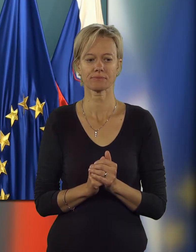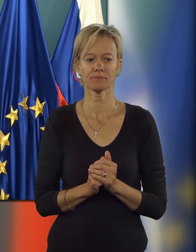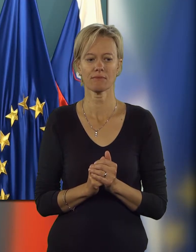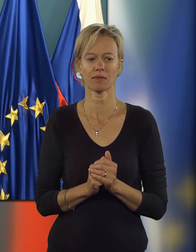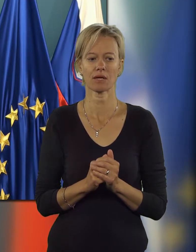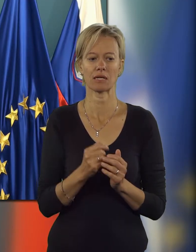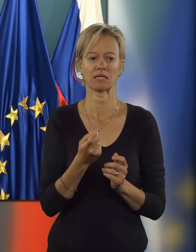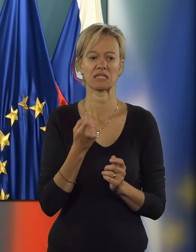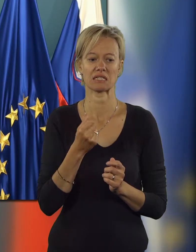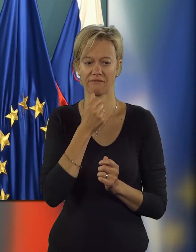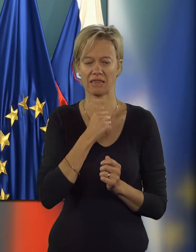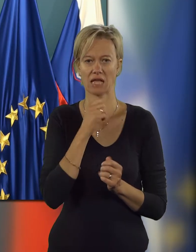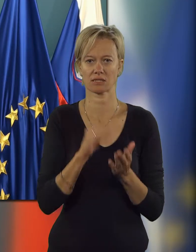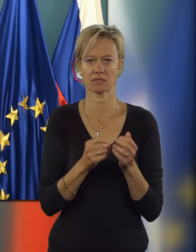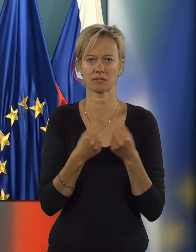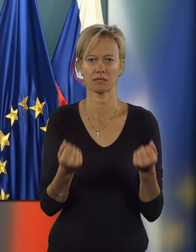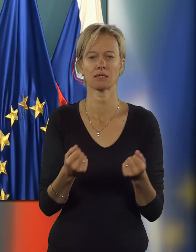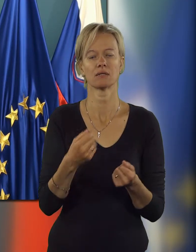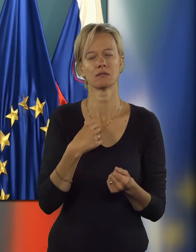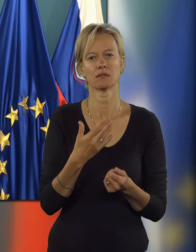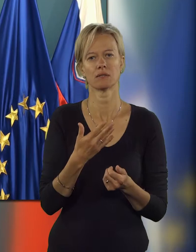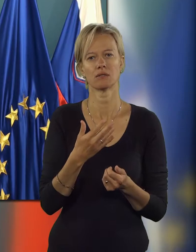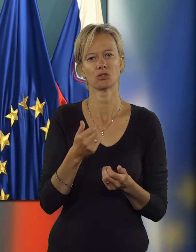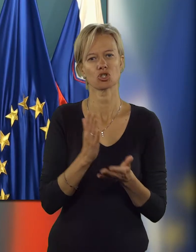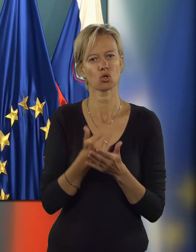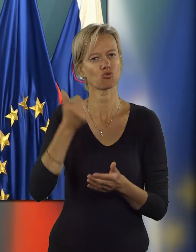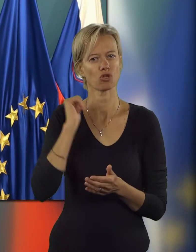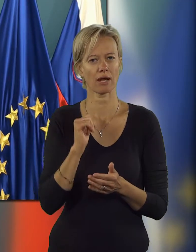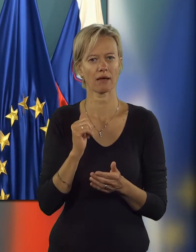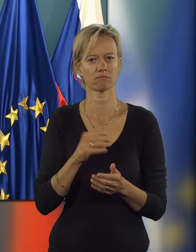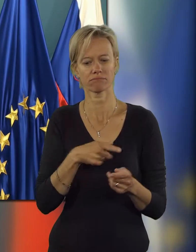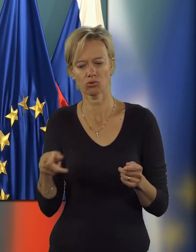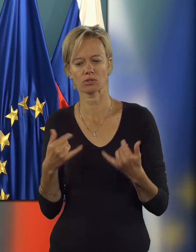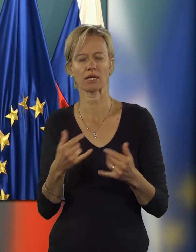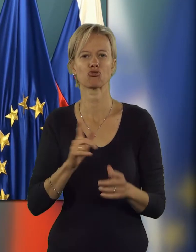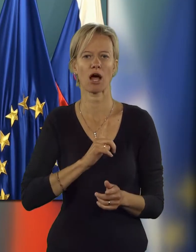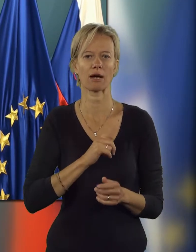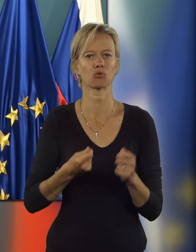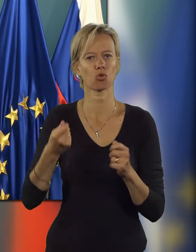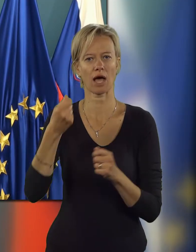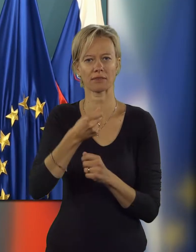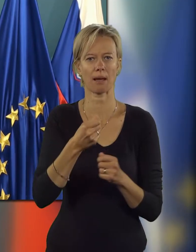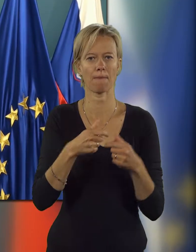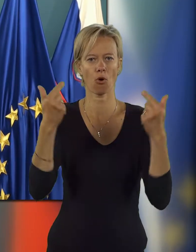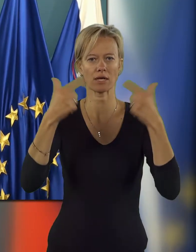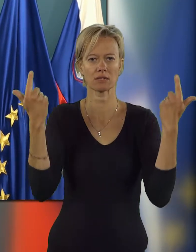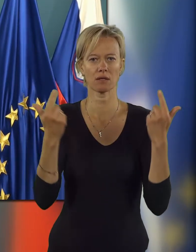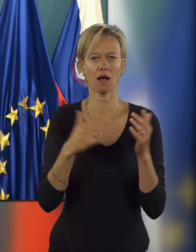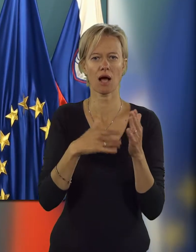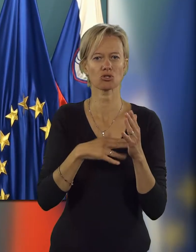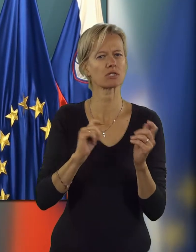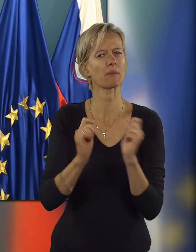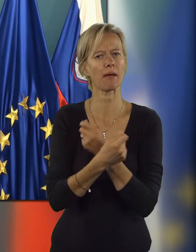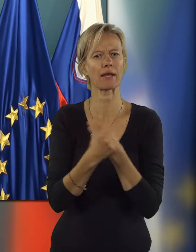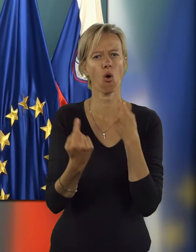Zdravljeni Petra Sovda iz Financi, jaz od vas že od očeri z večer čakam na dodatna pojasnila, kakšne so zdaj te